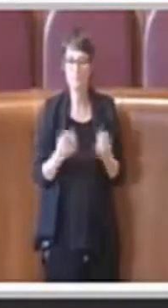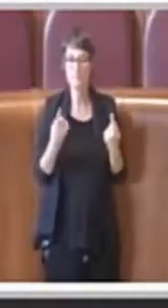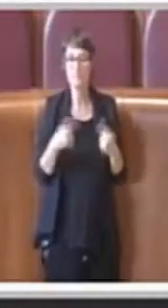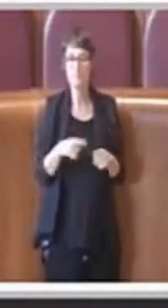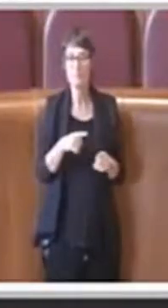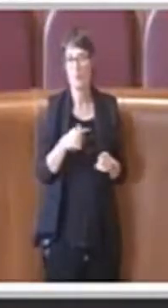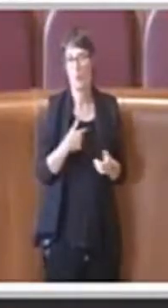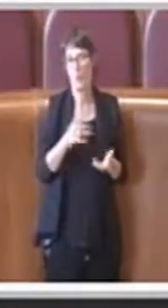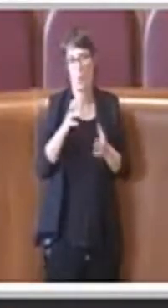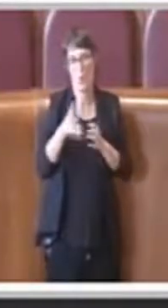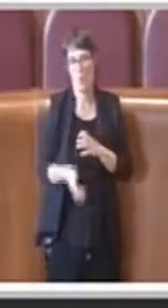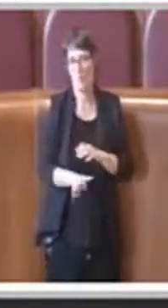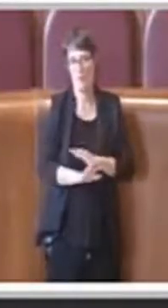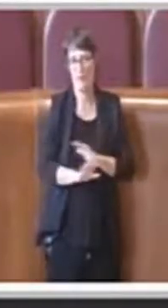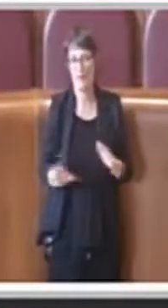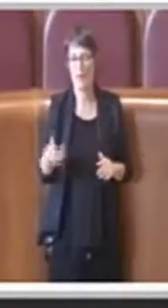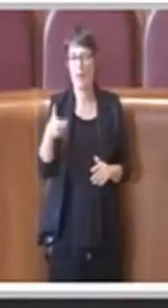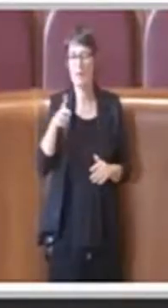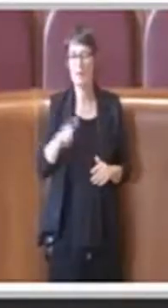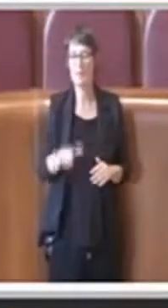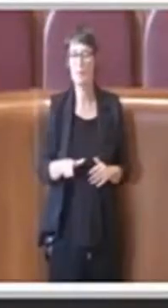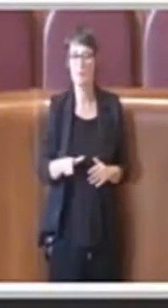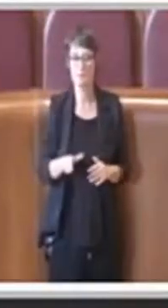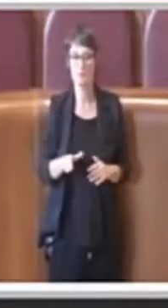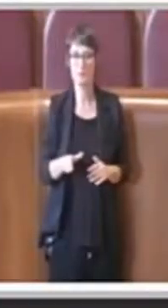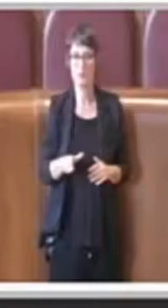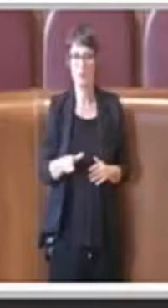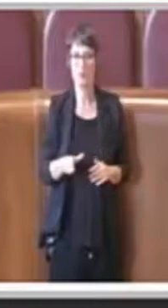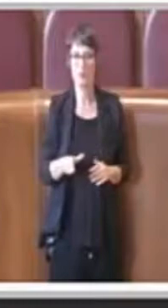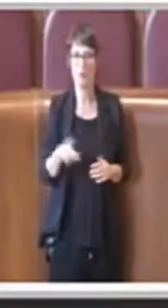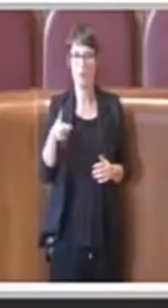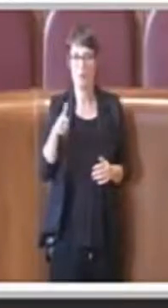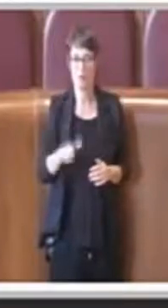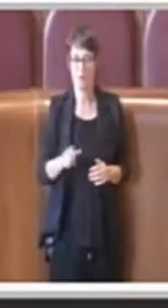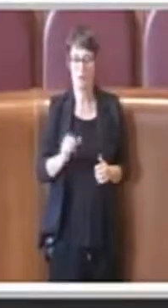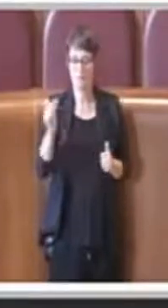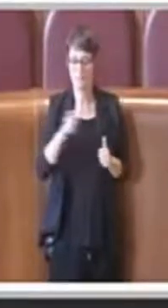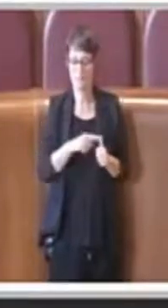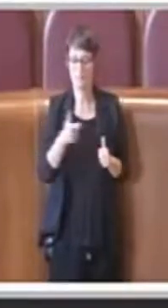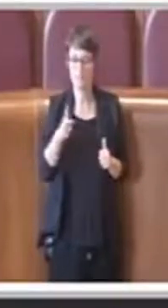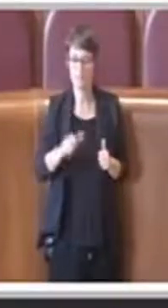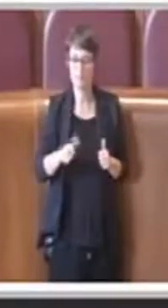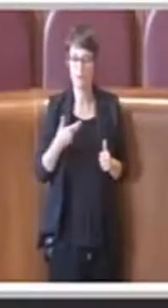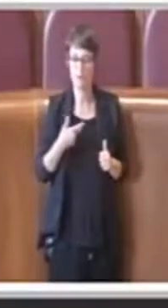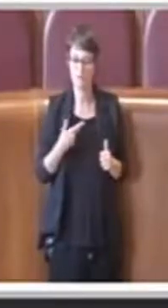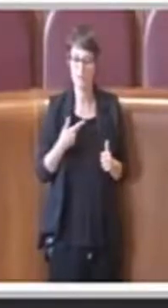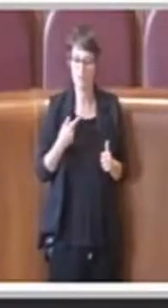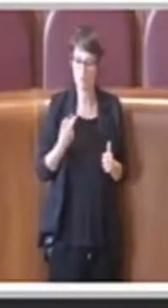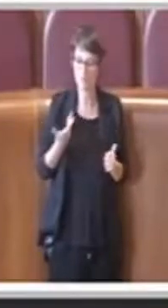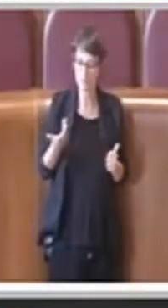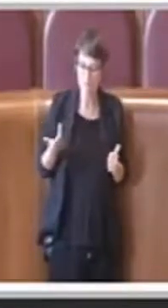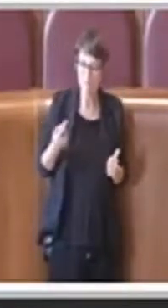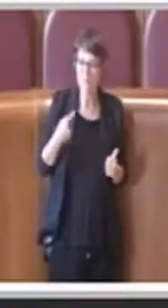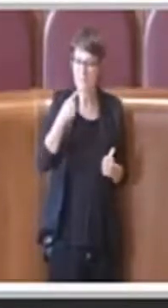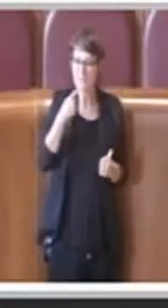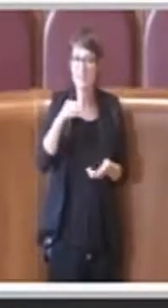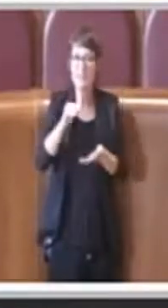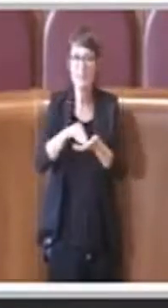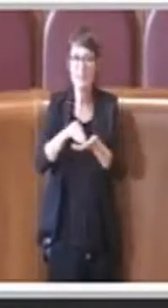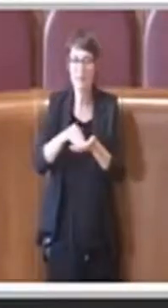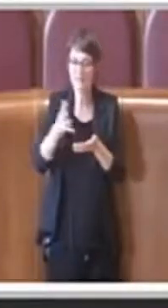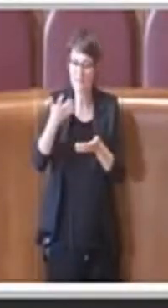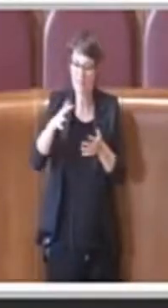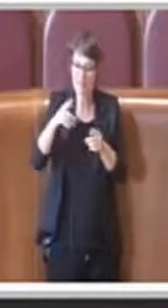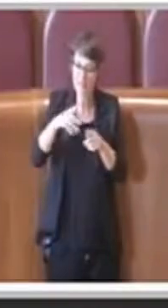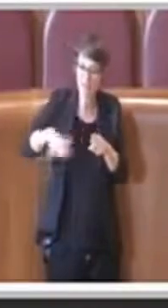complicata a voi per le realtà fattuali già presenti sul parco